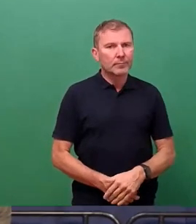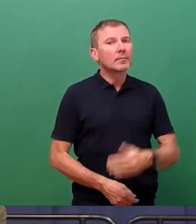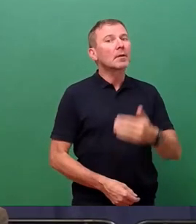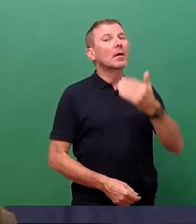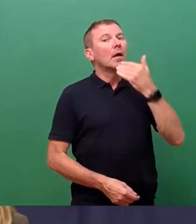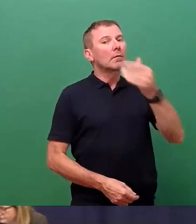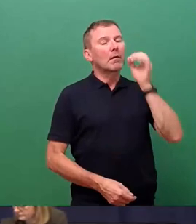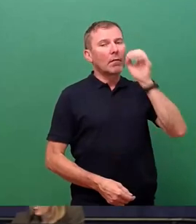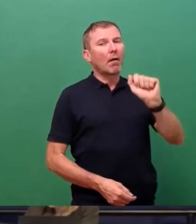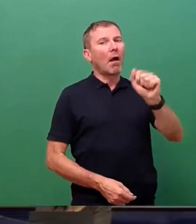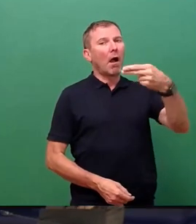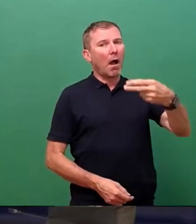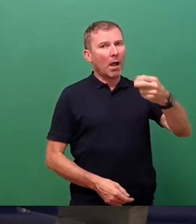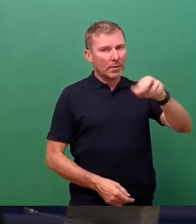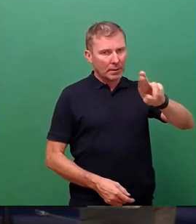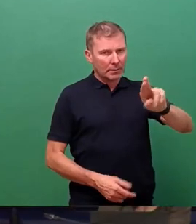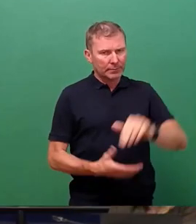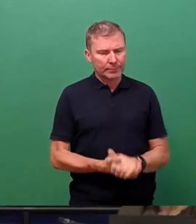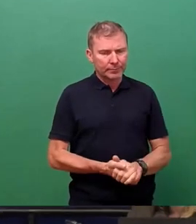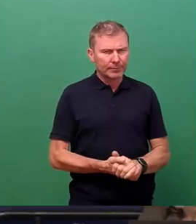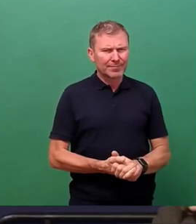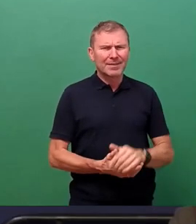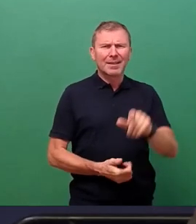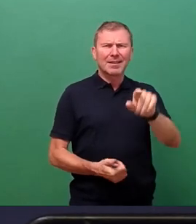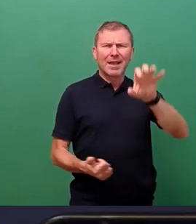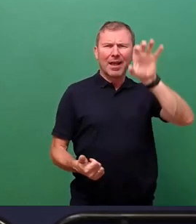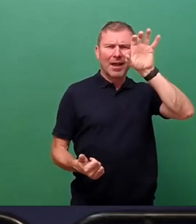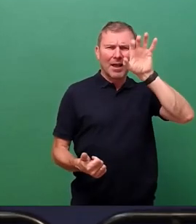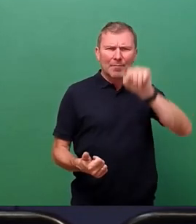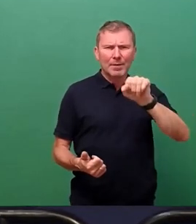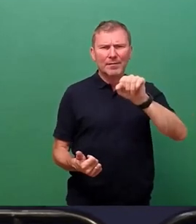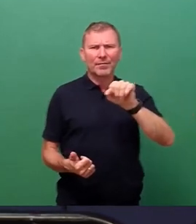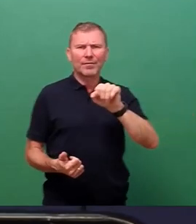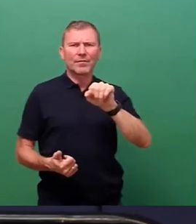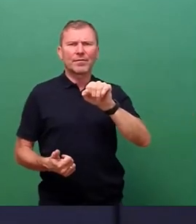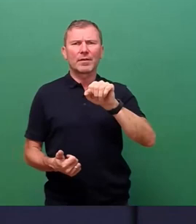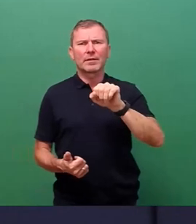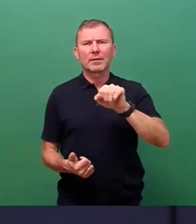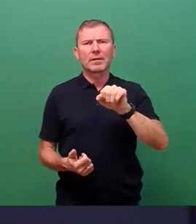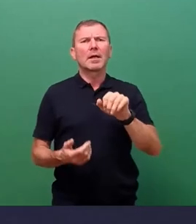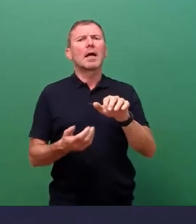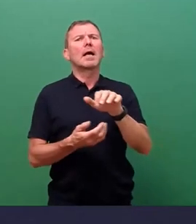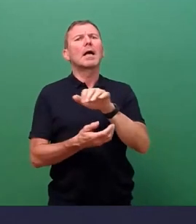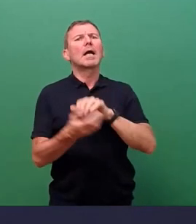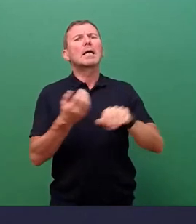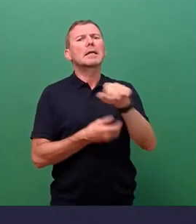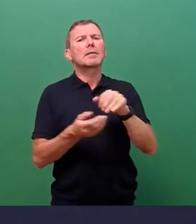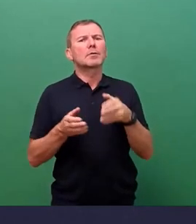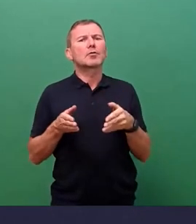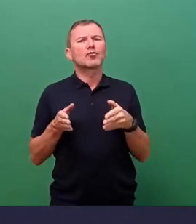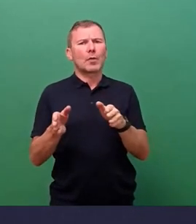der Begriff bzw. der Planungsansatz Shared Space existiert im deutschen